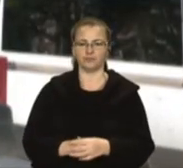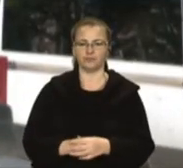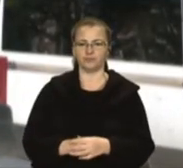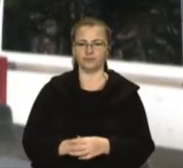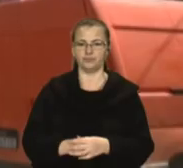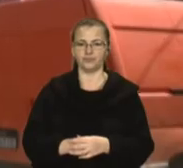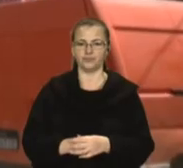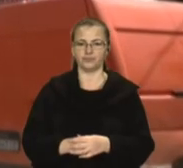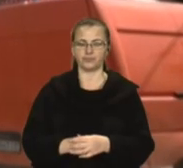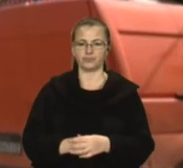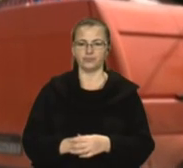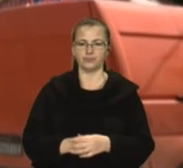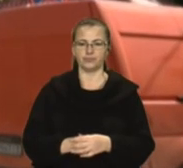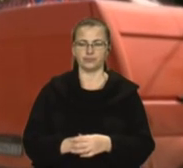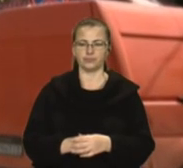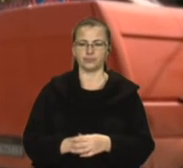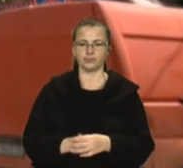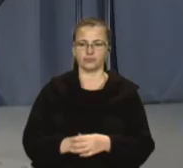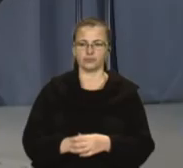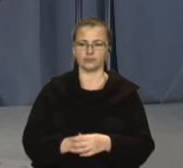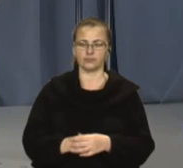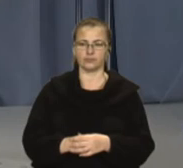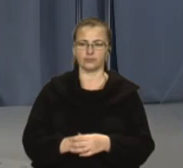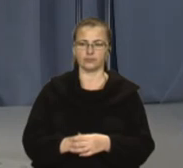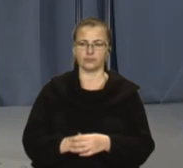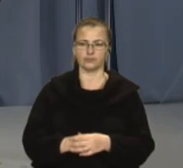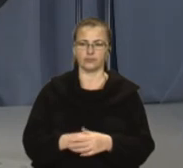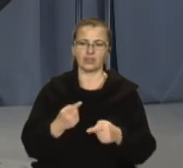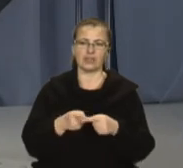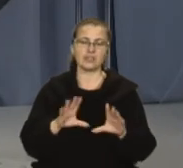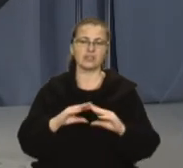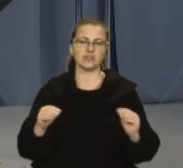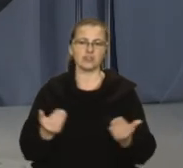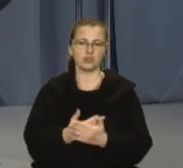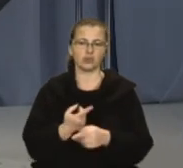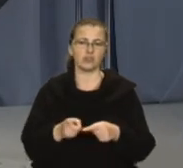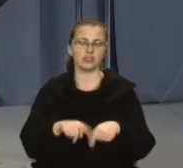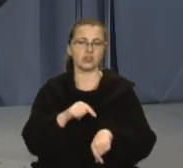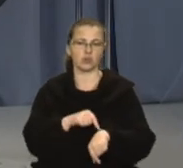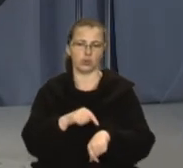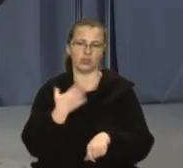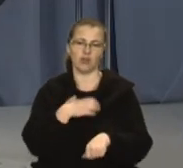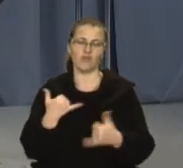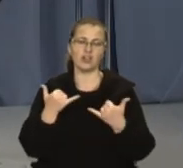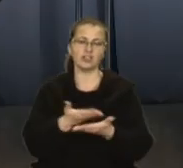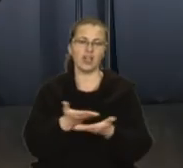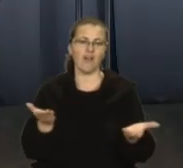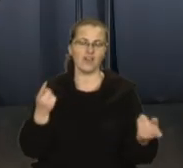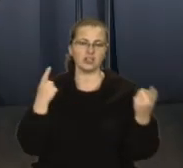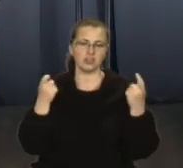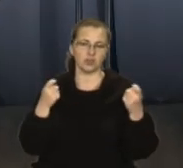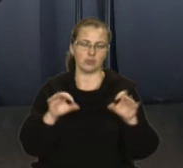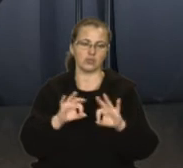Олег Греб. Новини на Суспільному. Львів. І це всі новини на цю мить. Важливу для вас інформацію